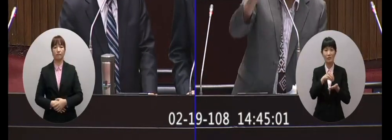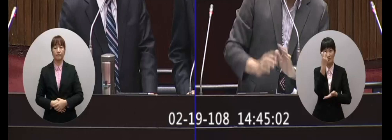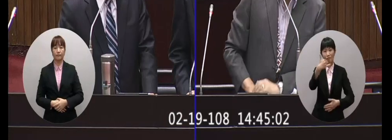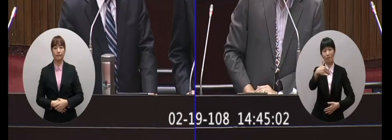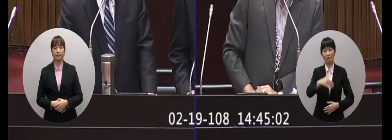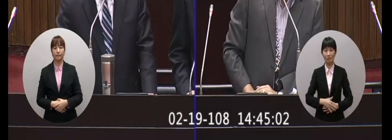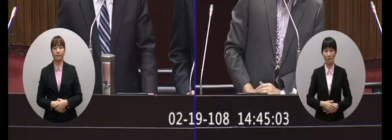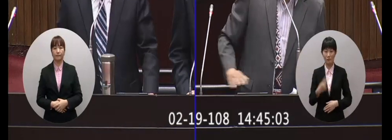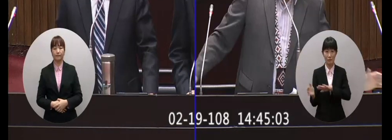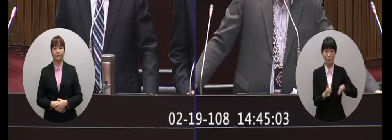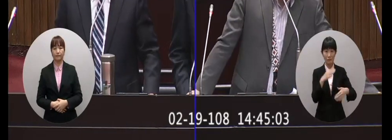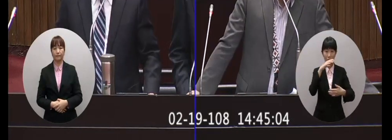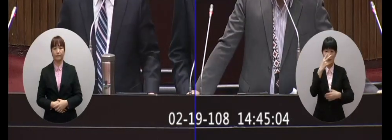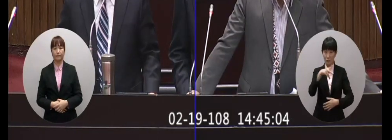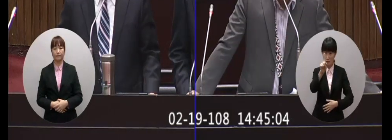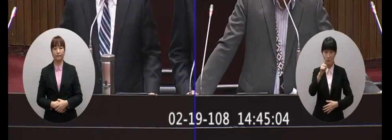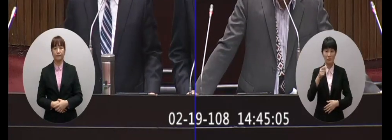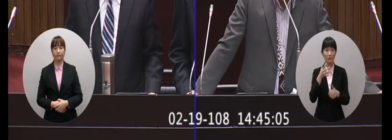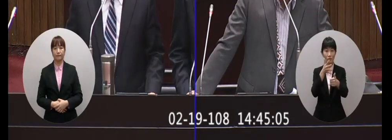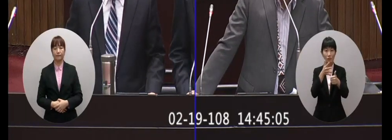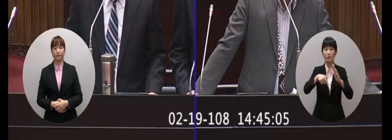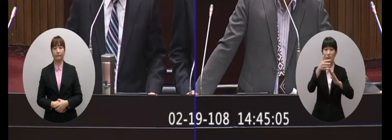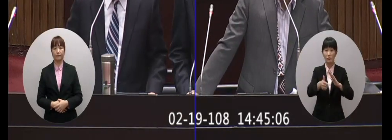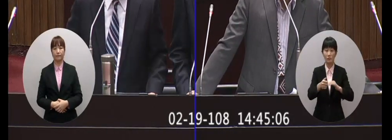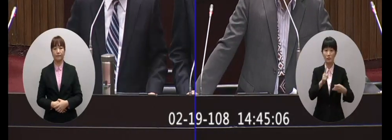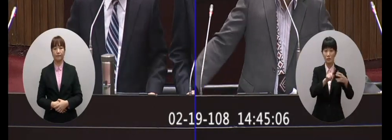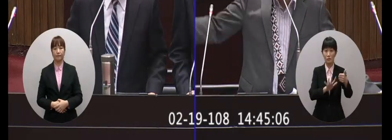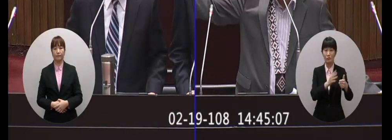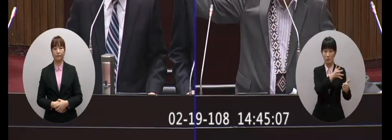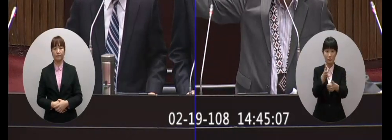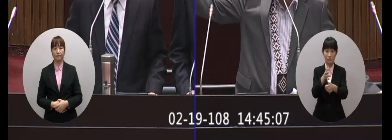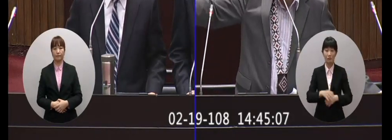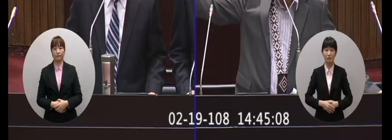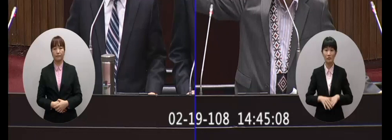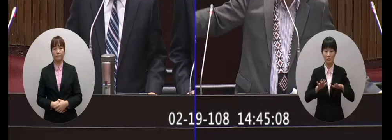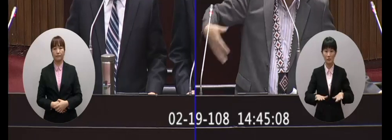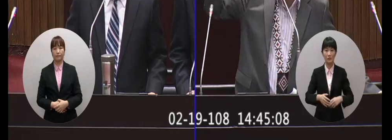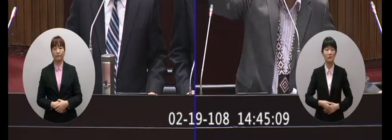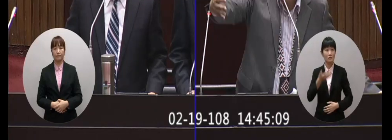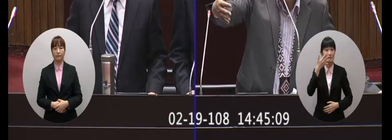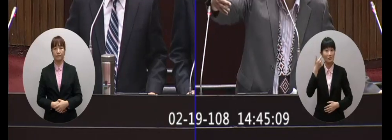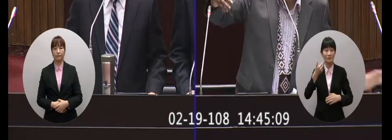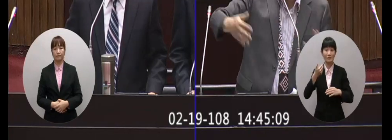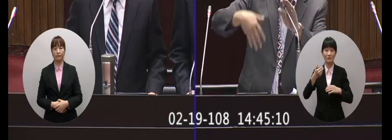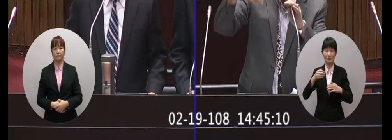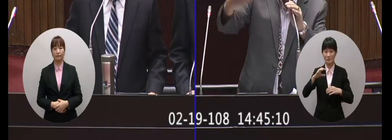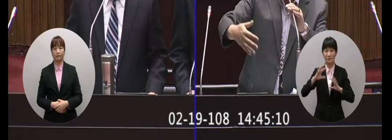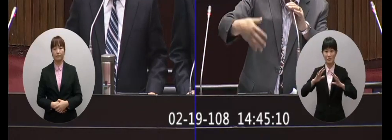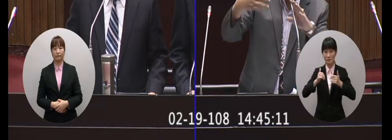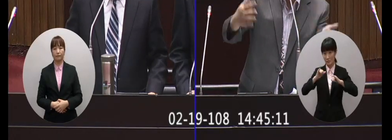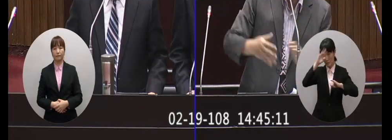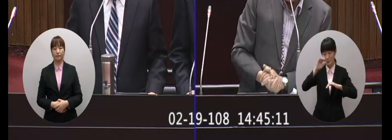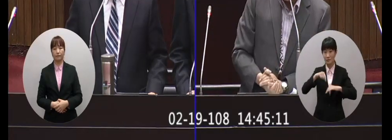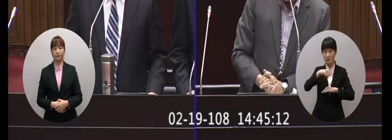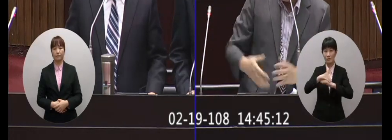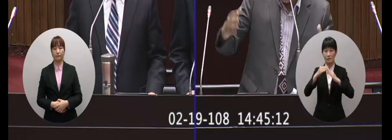那另外一個那我想請教一下院長你和主委現在我們很多藍營的縣市長要到大陸去為了要推展